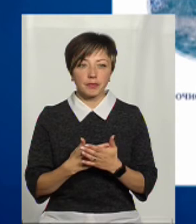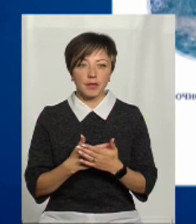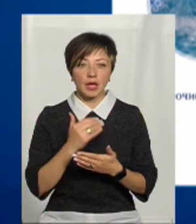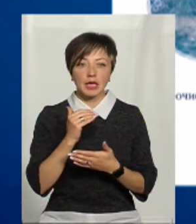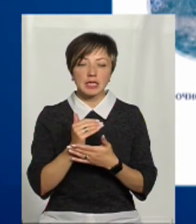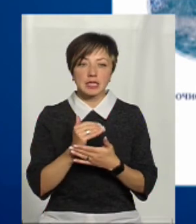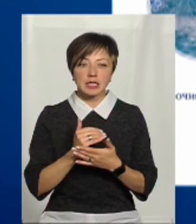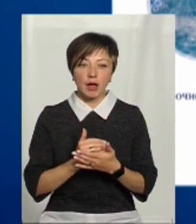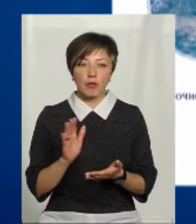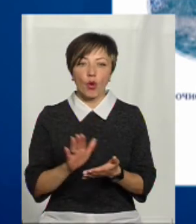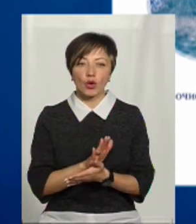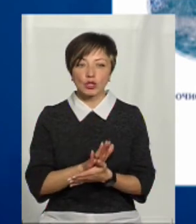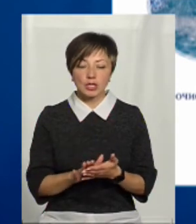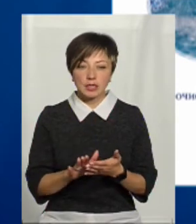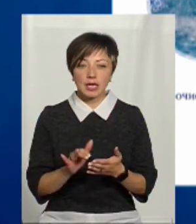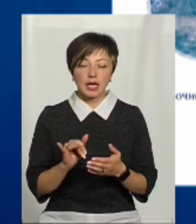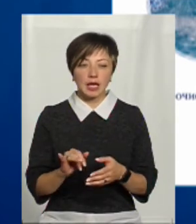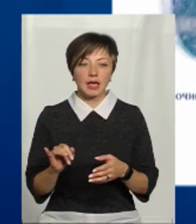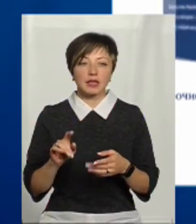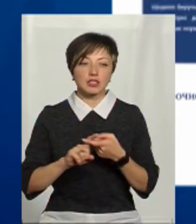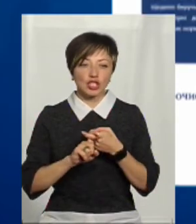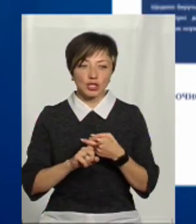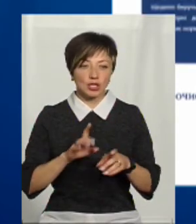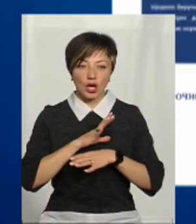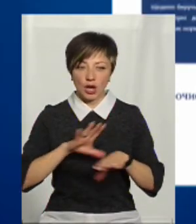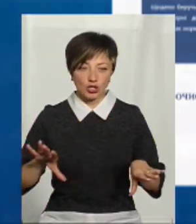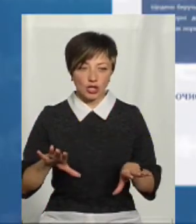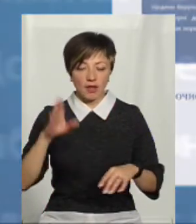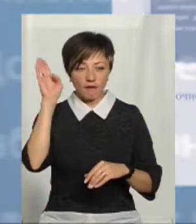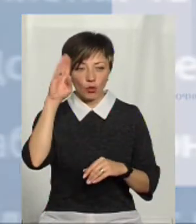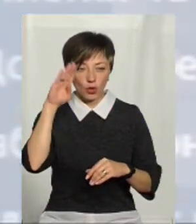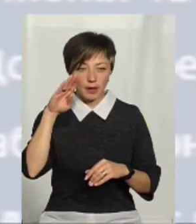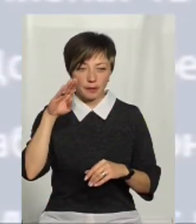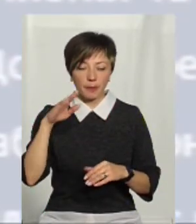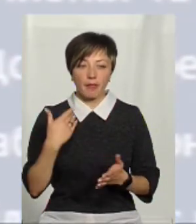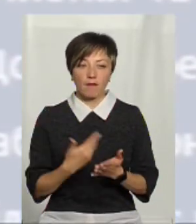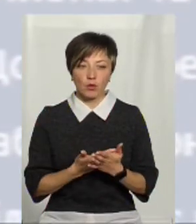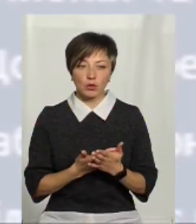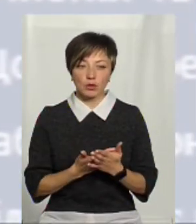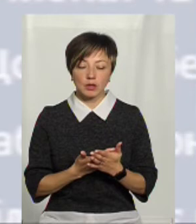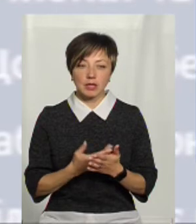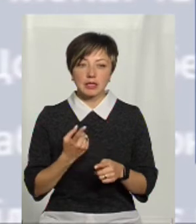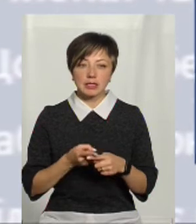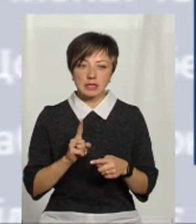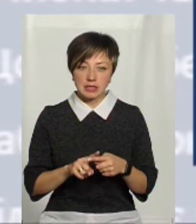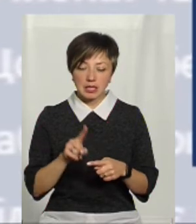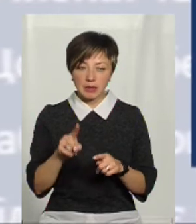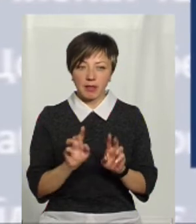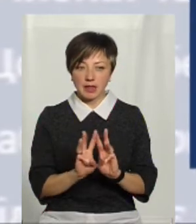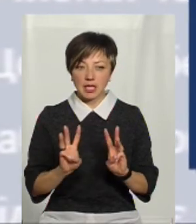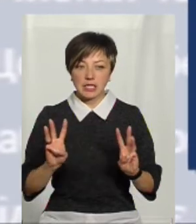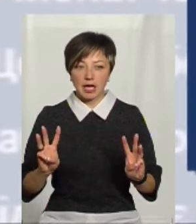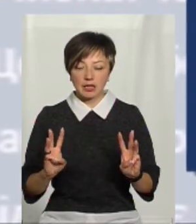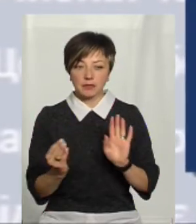систему очистки та систему знезараження води. От, це саме на